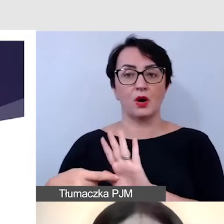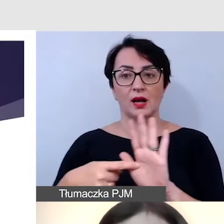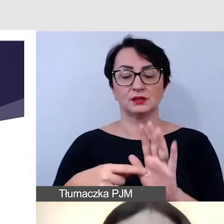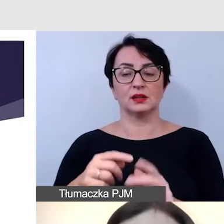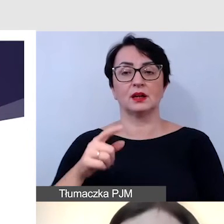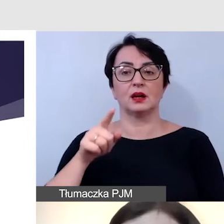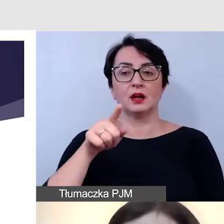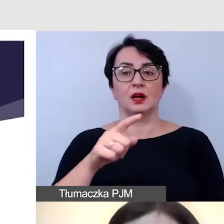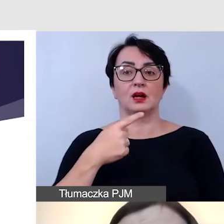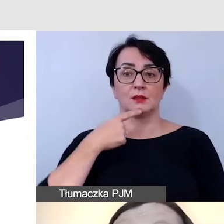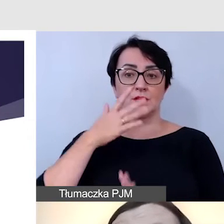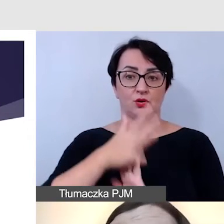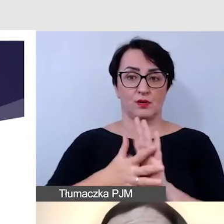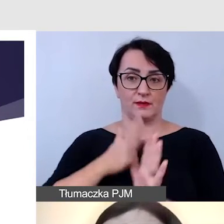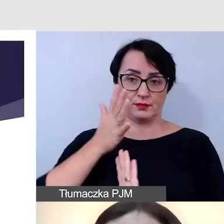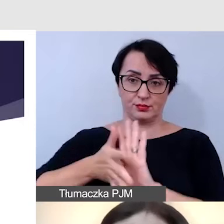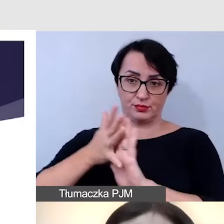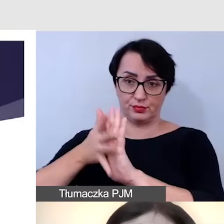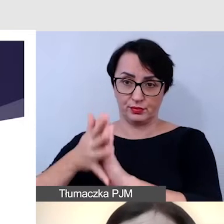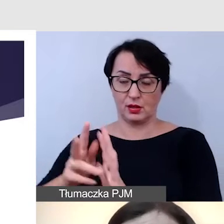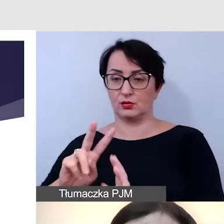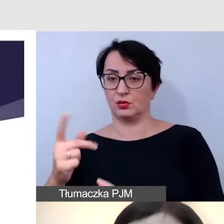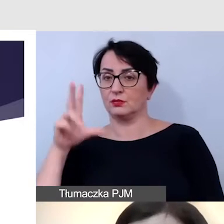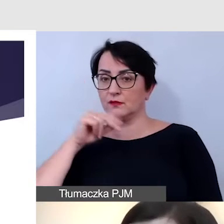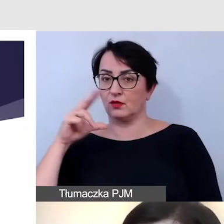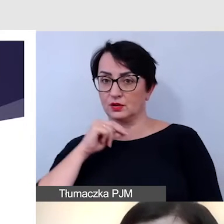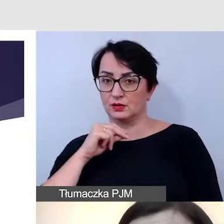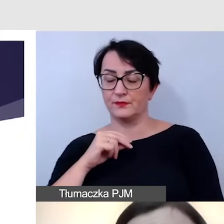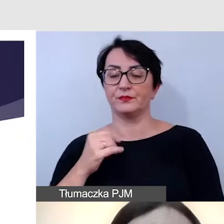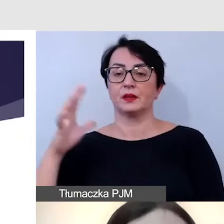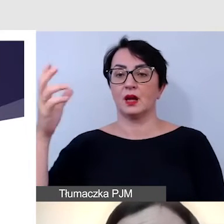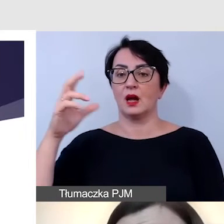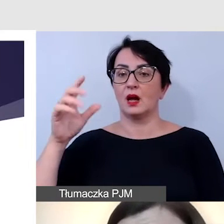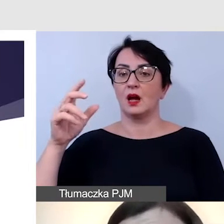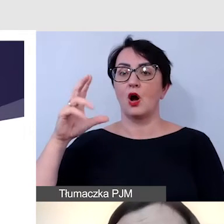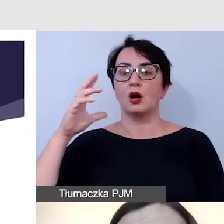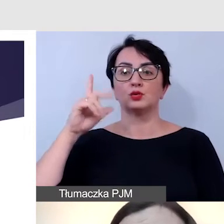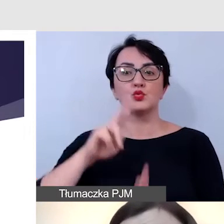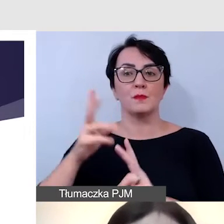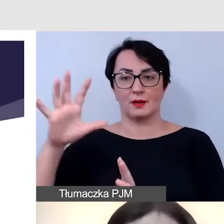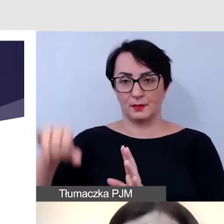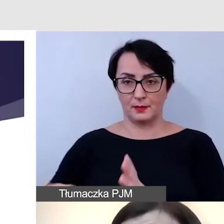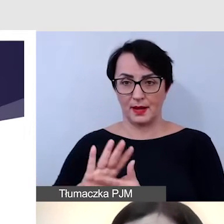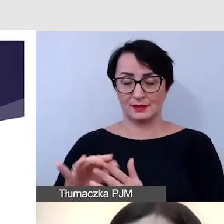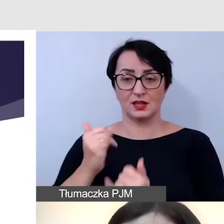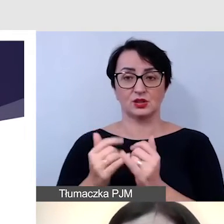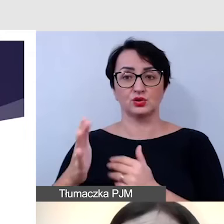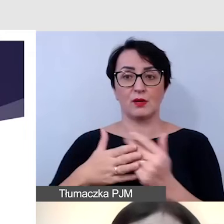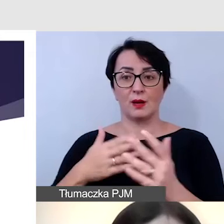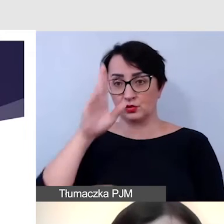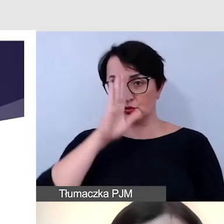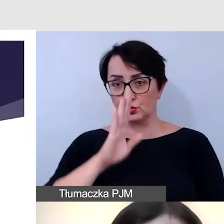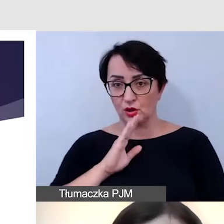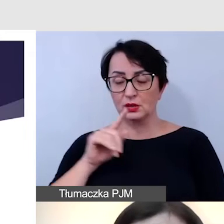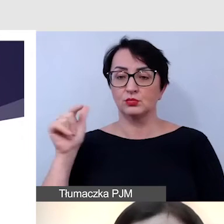i tłumaczyć ją na język foniczny. Jeśli osoba słabosłysząca, trzeba jej dać ekran, czy laptopa, czy tableta z dostępem do napisów na